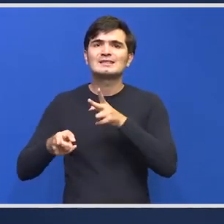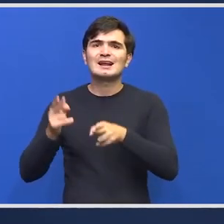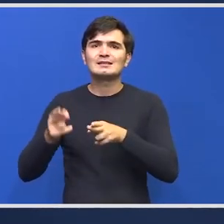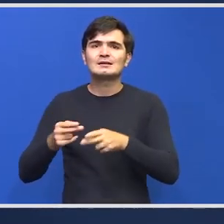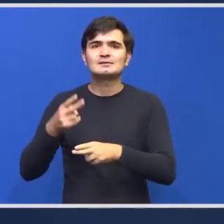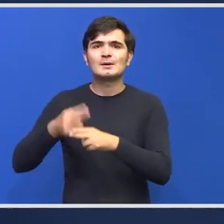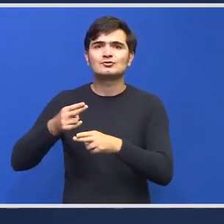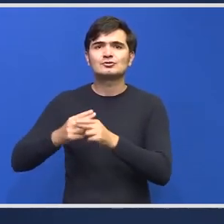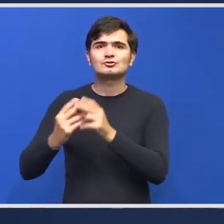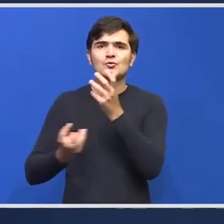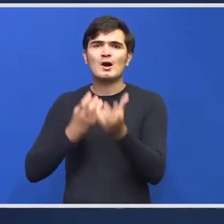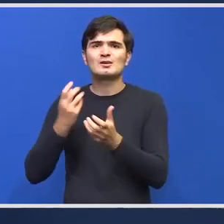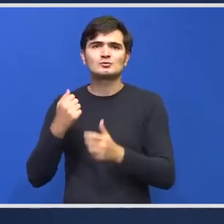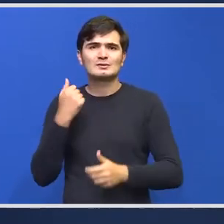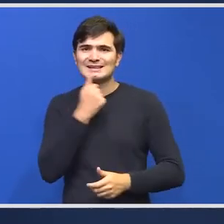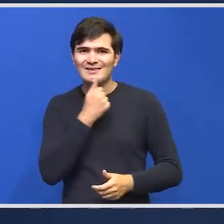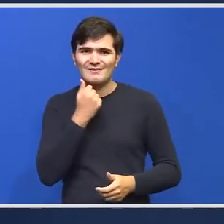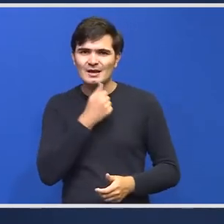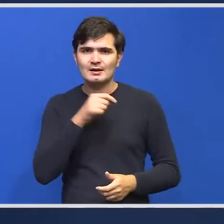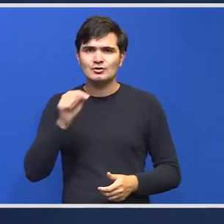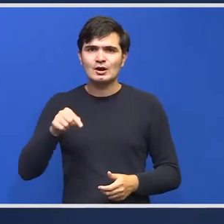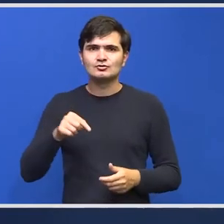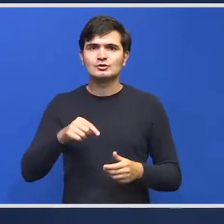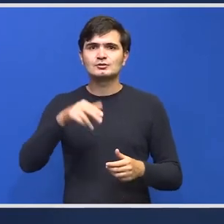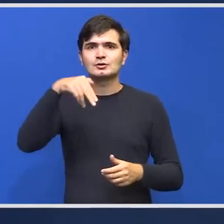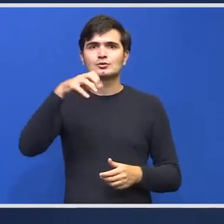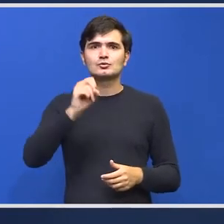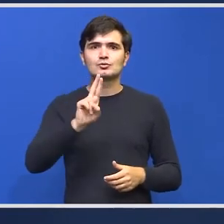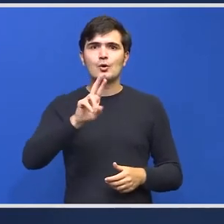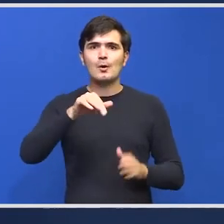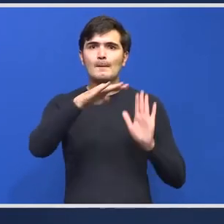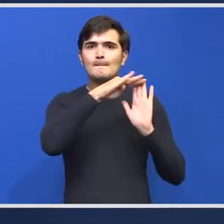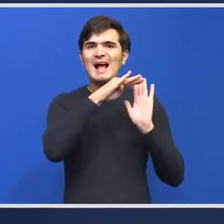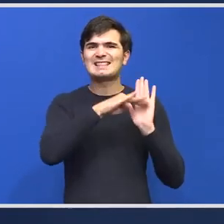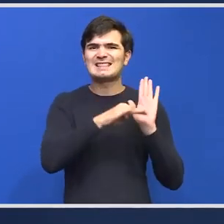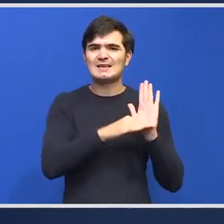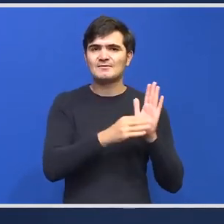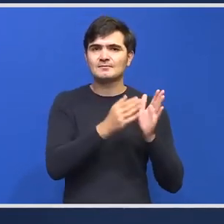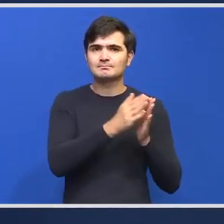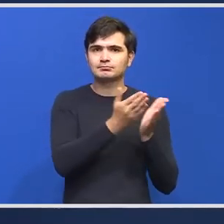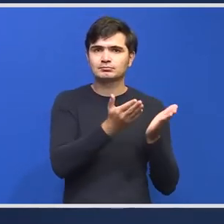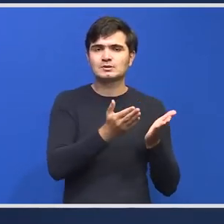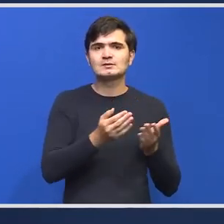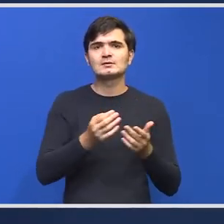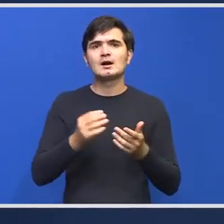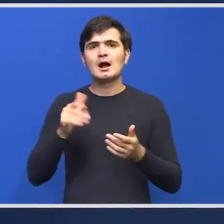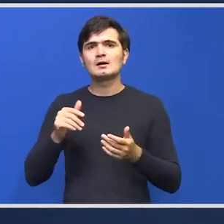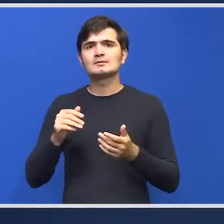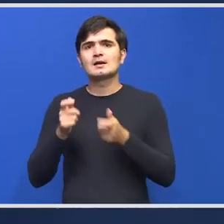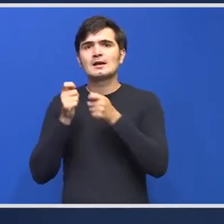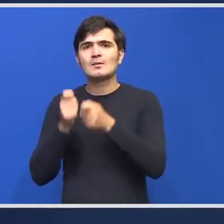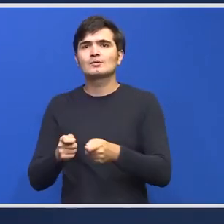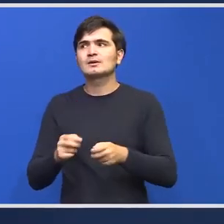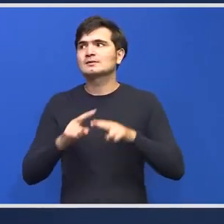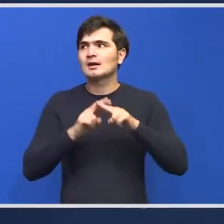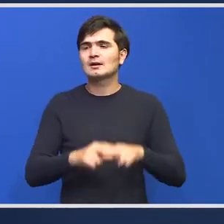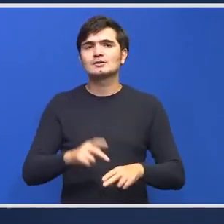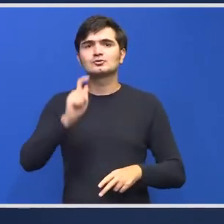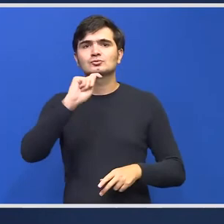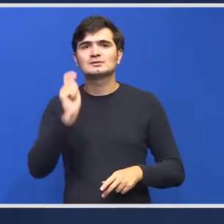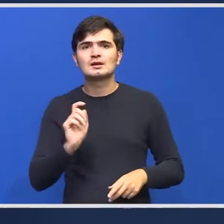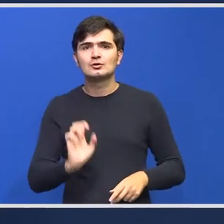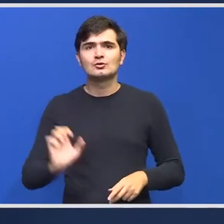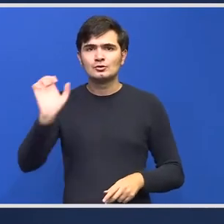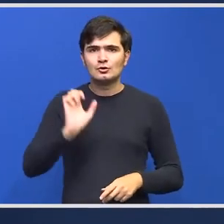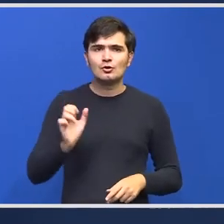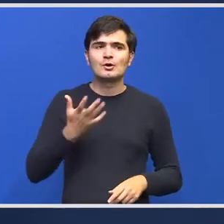Un normativ care se raportează la ce se întâmplă în restul țărilor din Europa și care își dorește să